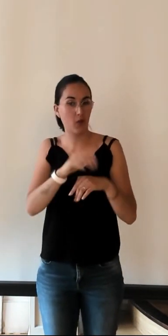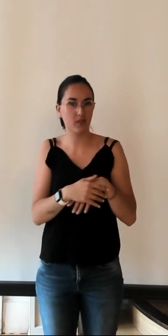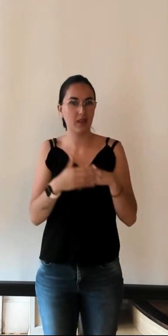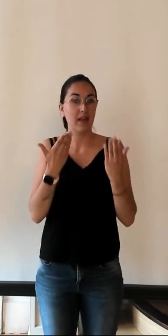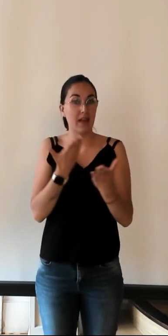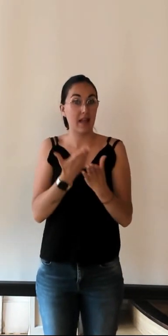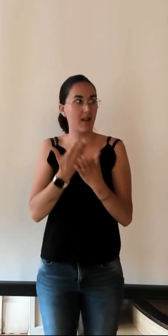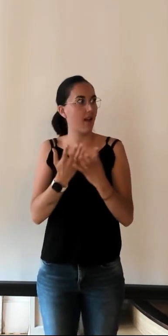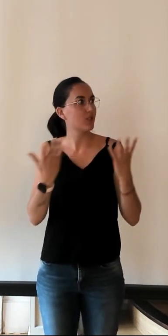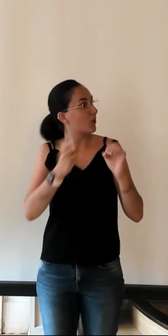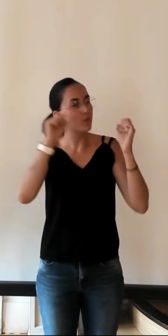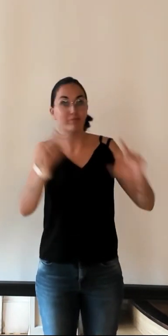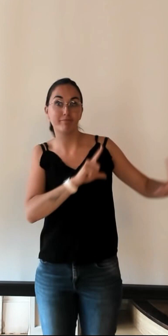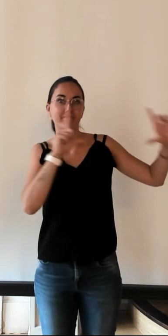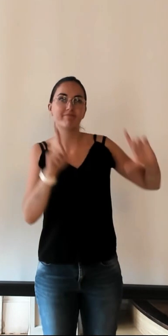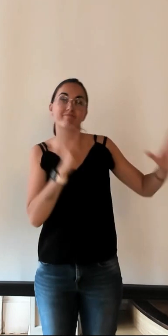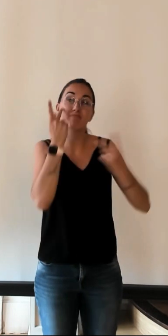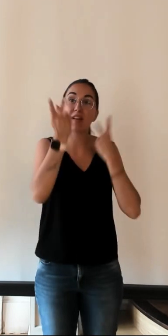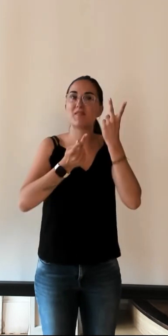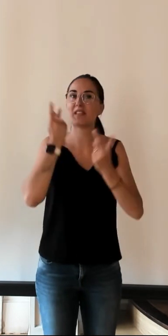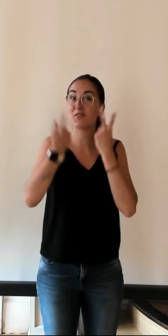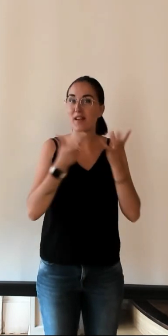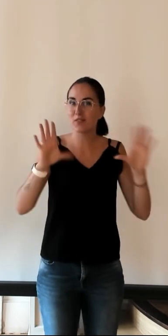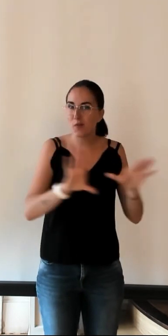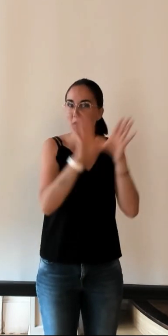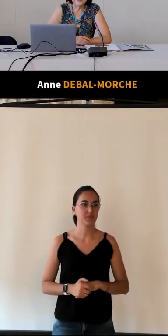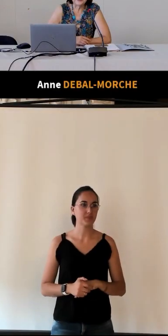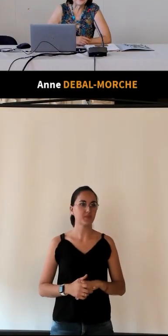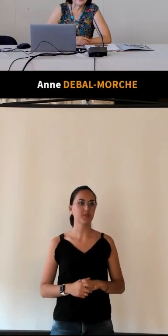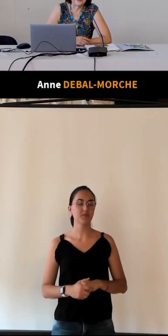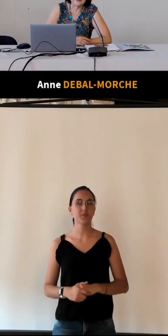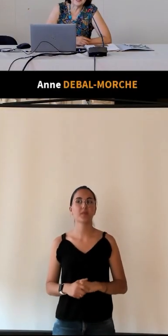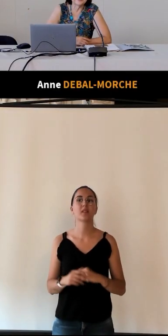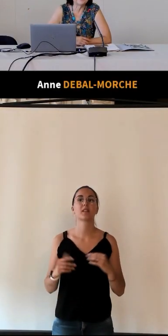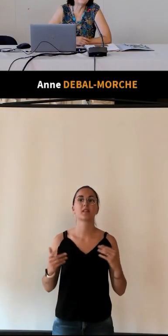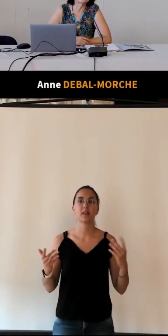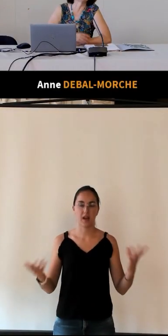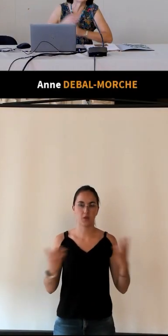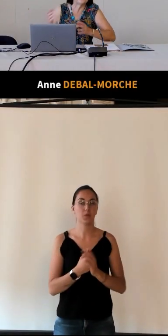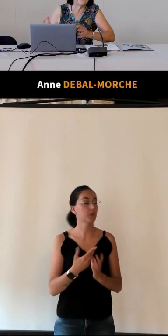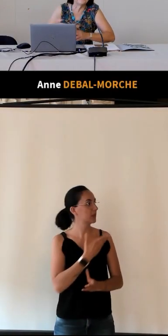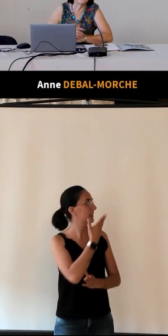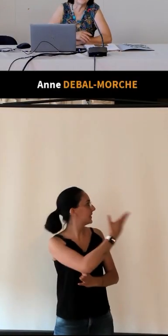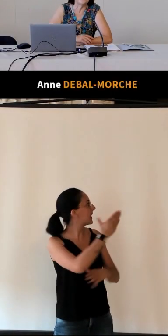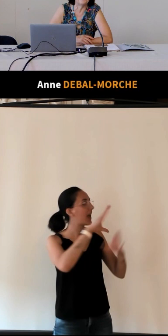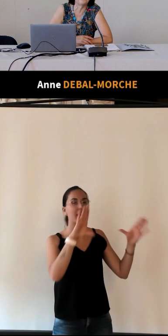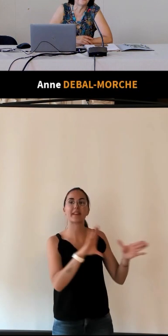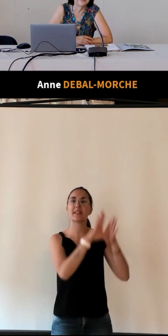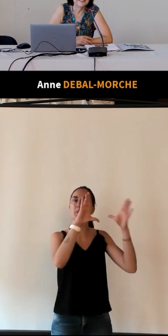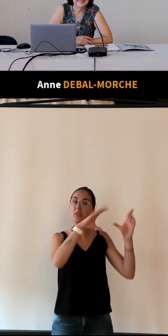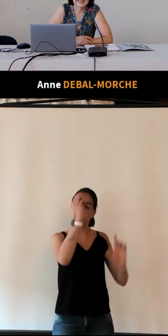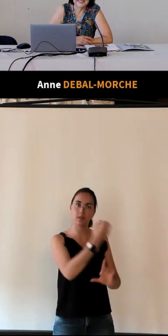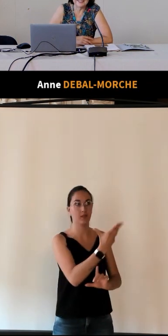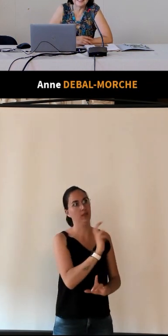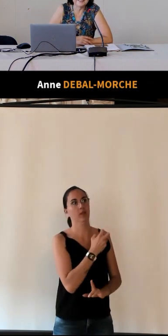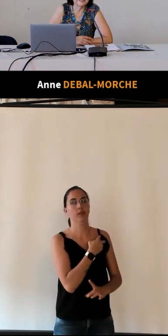vont pas manquer et donc, vais pouvoir vous montrer beaucoup d'images. Donc, voilà, cette illustration que vous voyez enfin